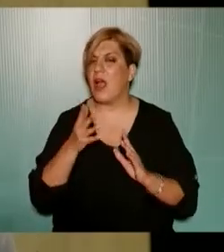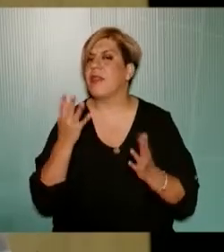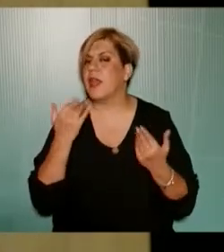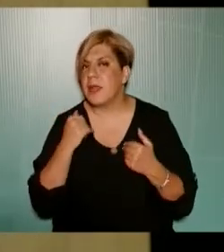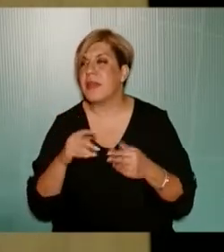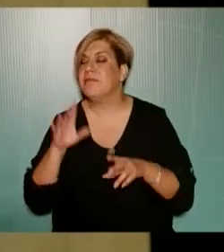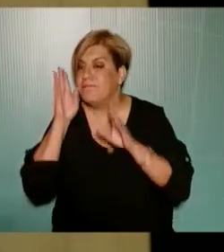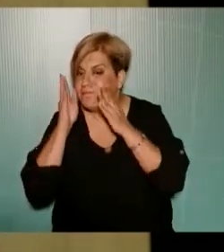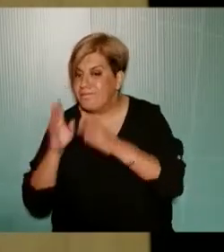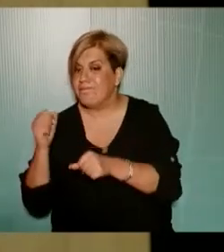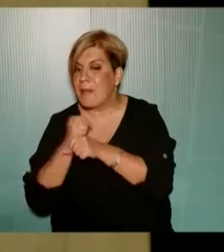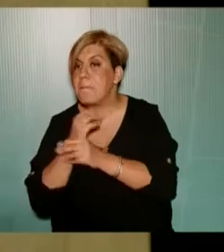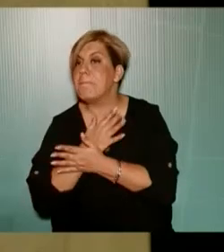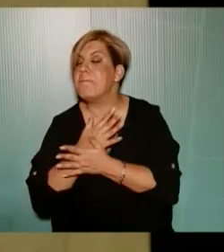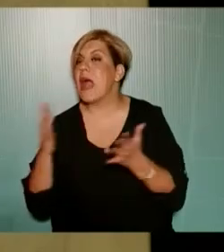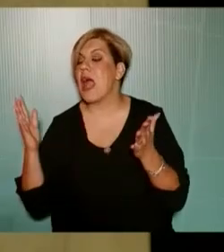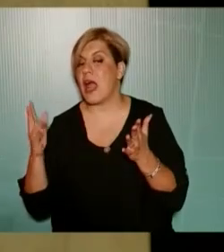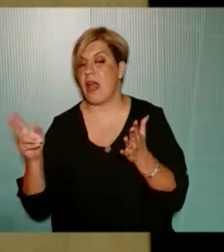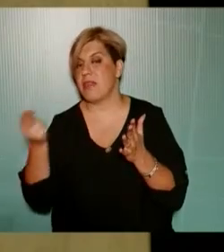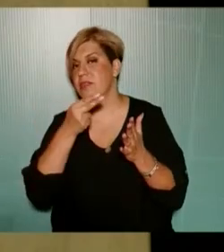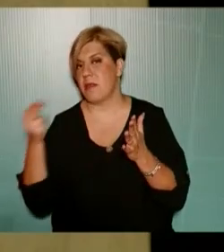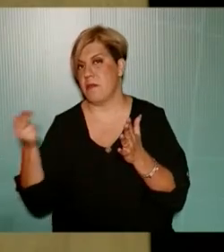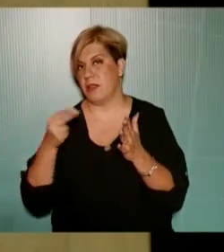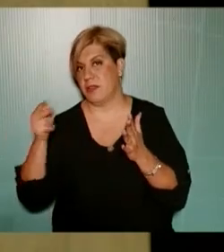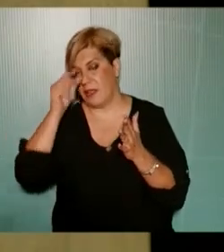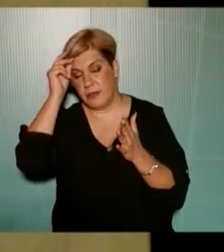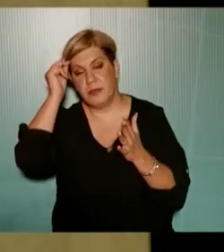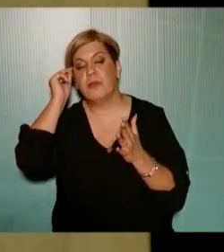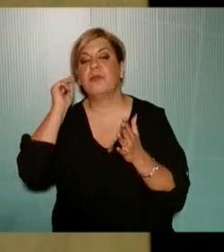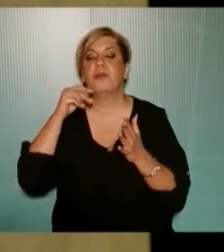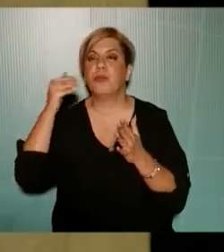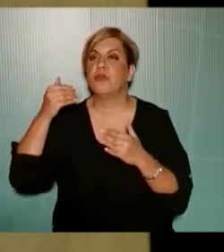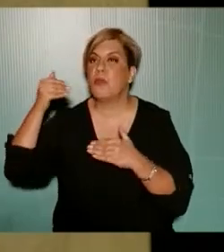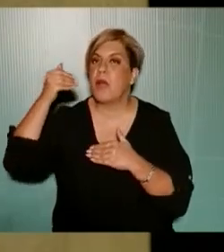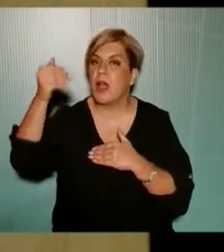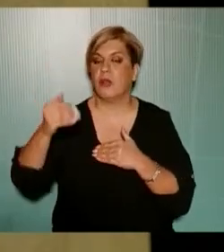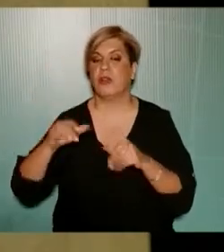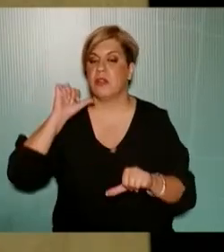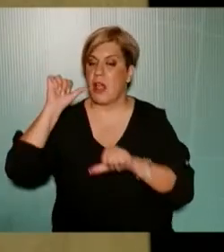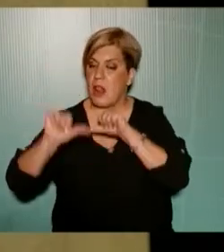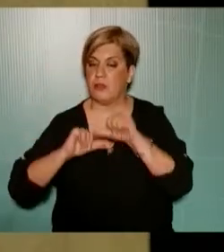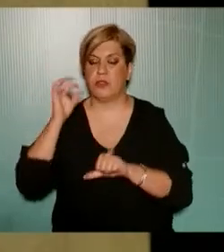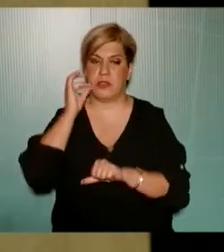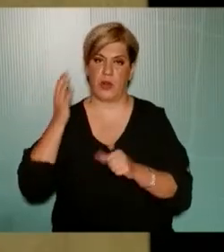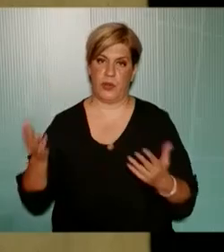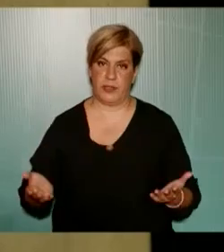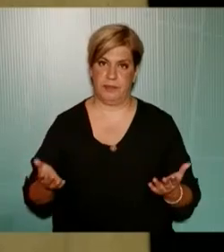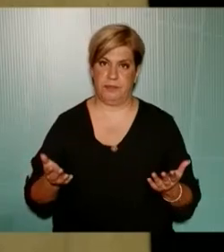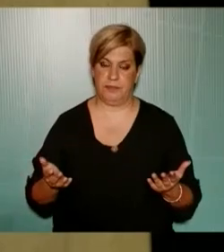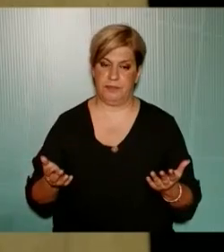υπάρχει ενασχόληση με τα μεγάλα ζητήματα αυτά που δίνουν την προοπτική και θα αλλάξουν τη Θεσσαλονίκη